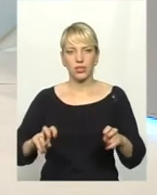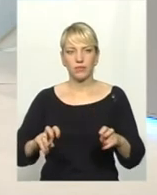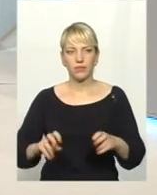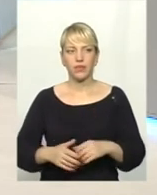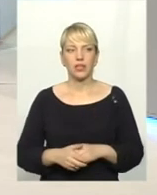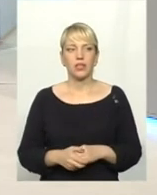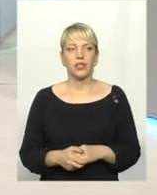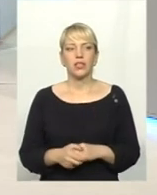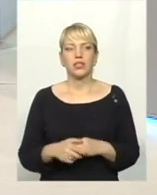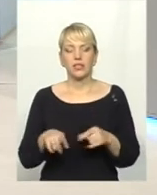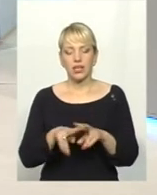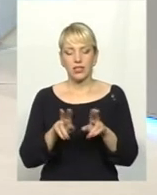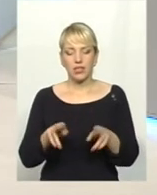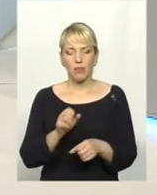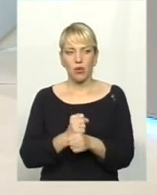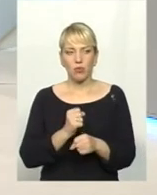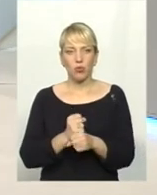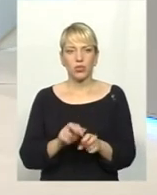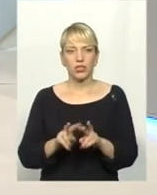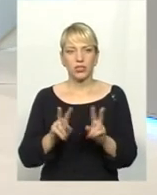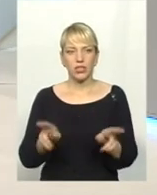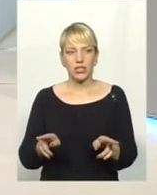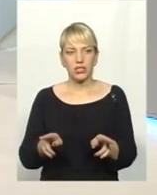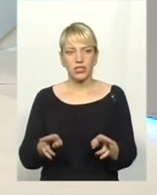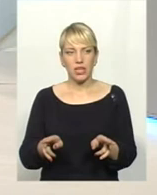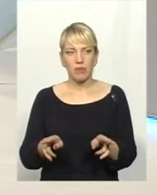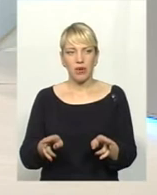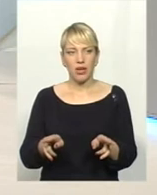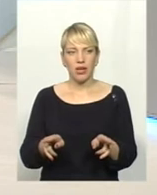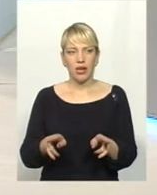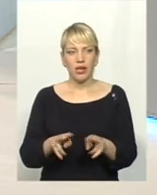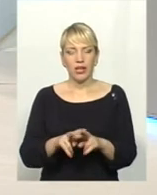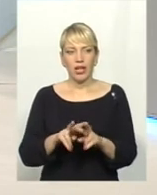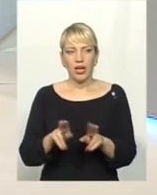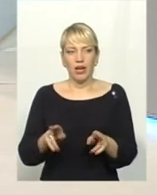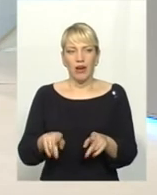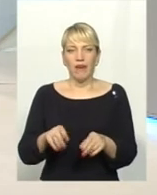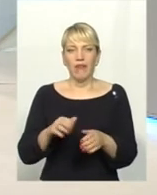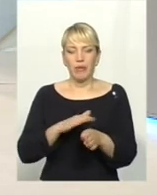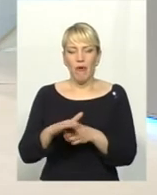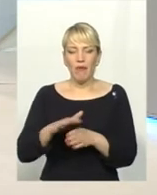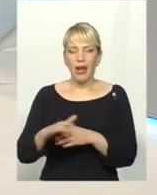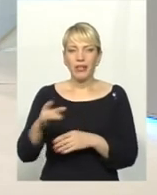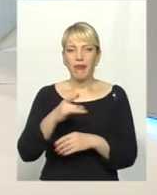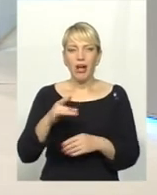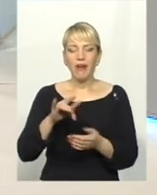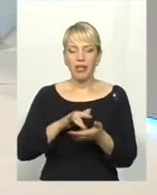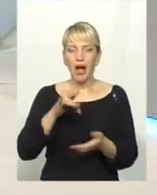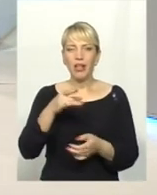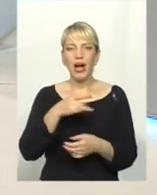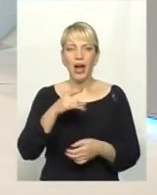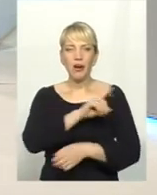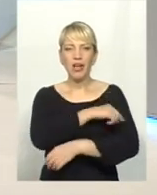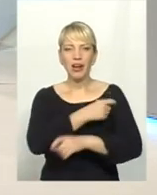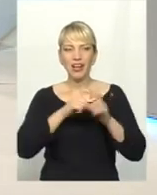Вони для пацієнтів надані безплатні. Така сама робота, звершу думку, відбувається в районах, центрально-районних лікарнях, де